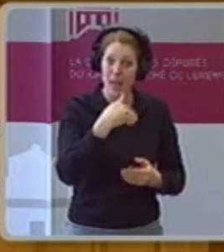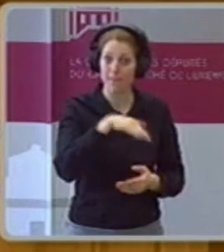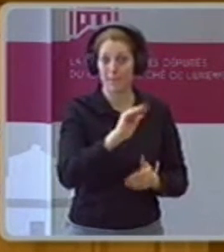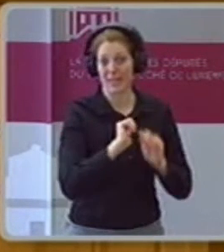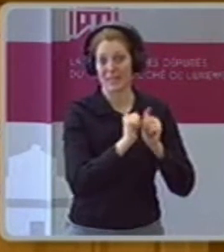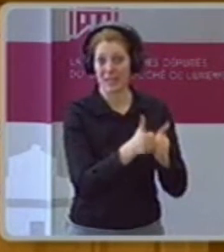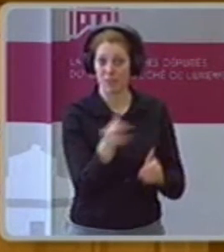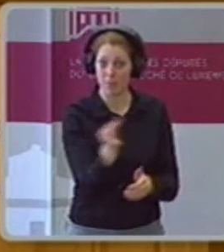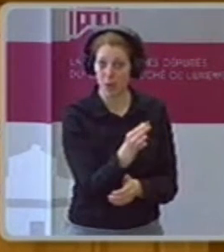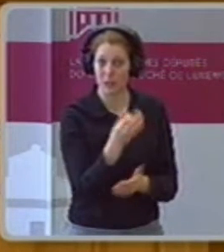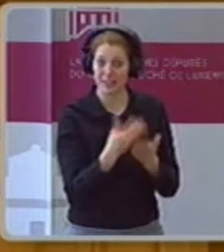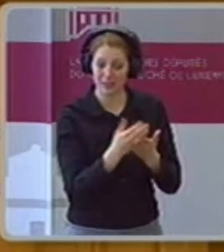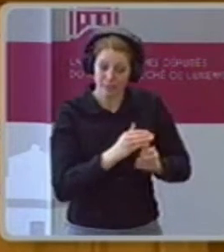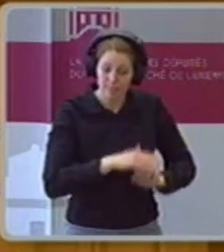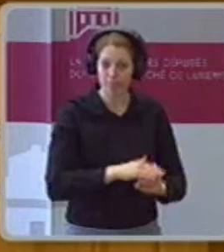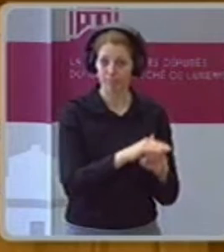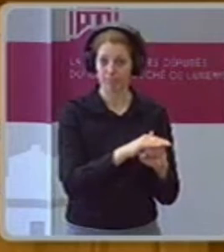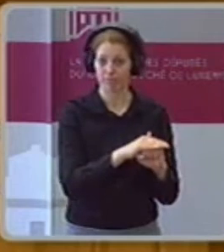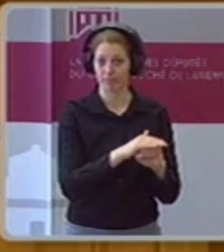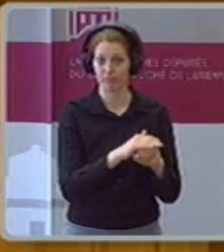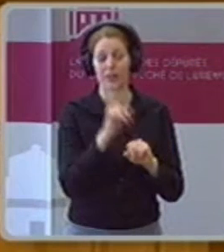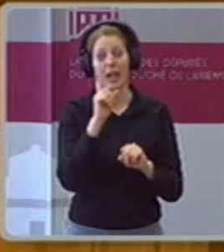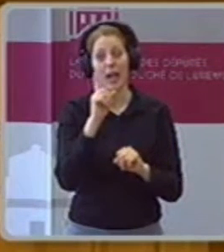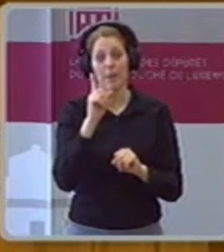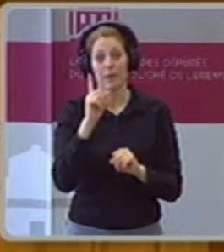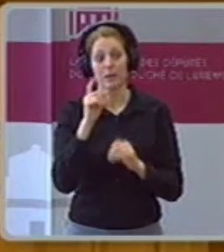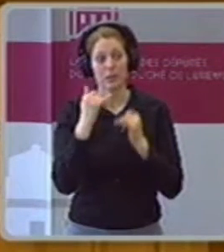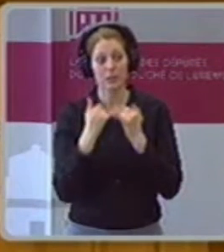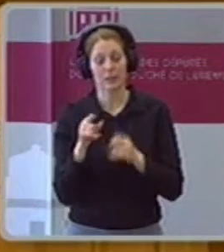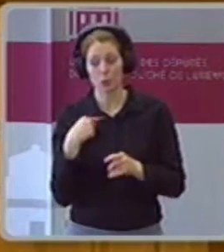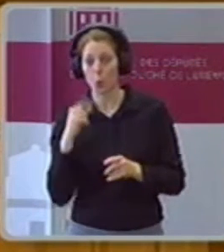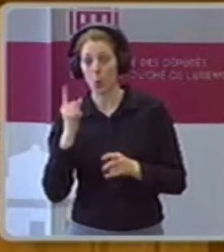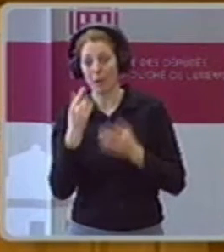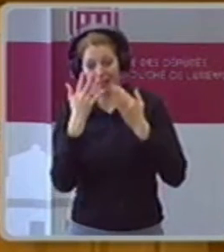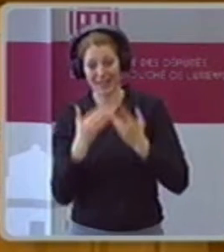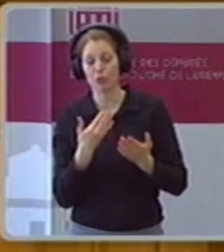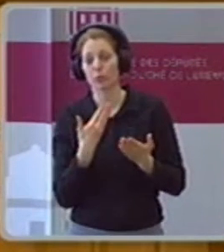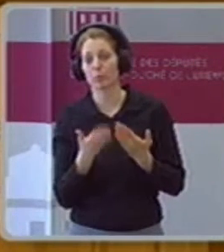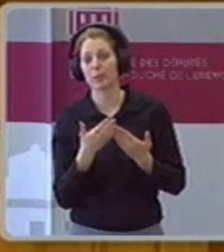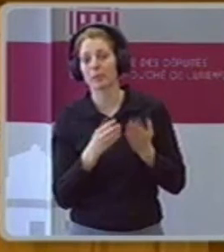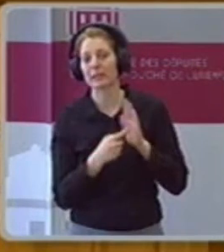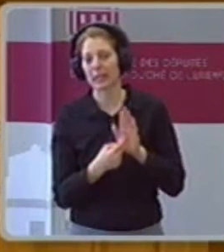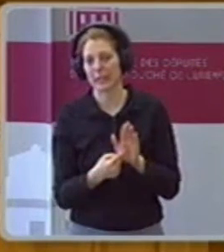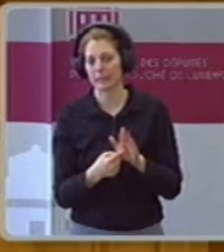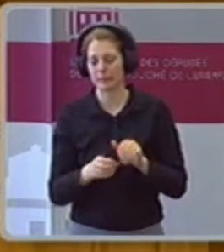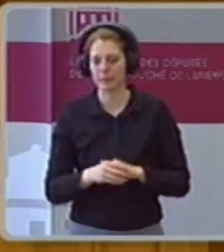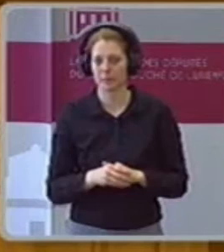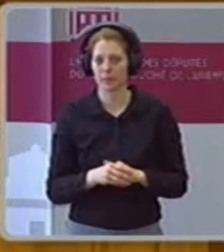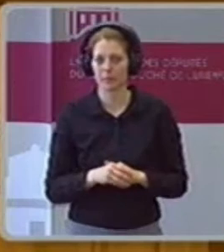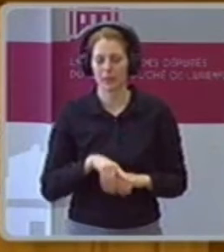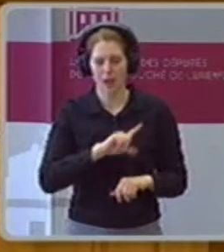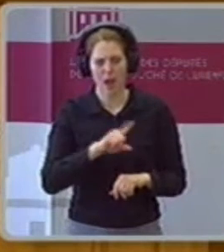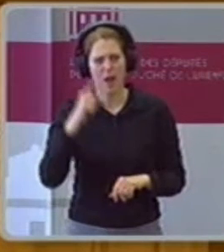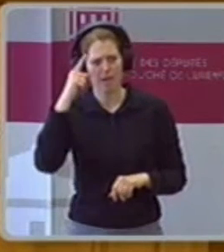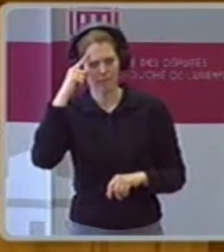alles so auch kann. Ich meine, dass ich glaube, dass wir uns in den Niederlanden eins finden, in den Niederlanden, die Niederlanden, die Familienmitglieder, die lange